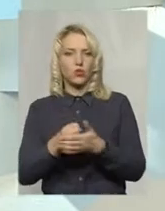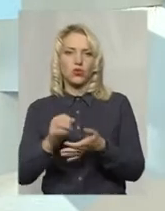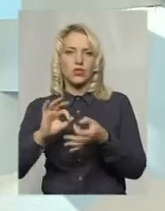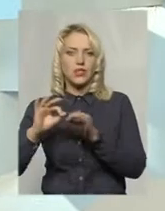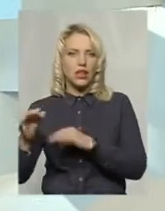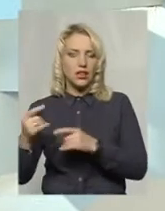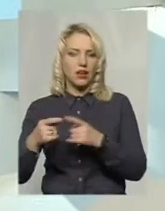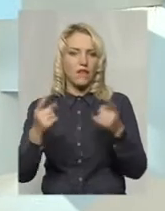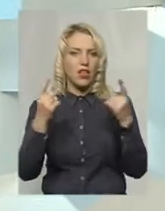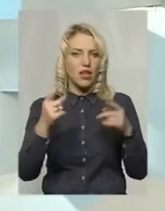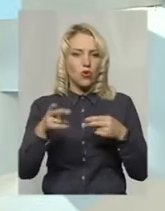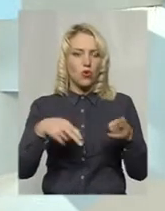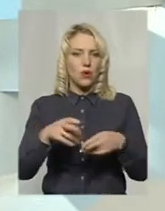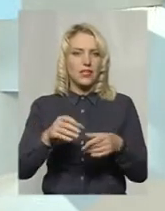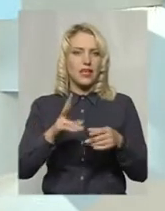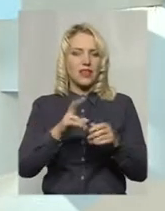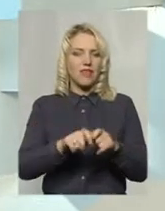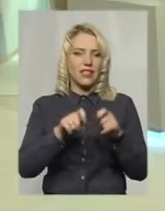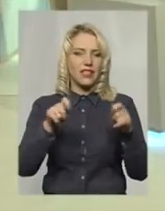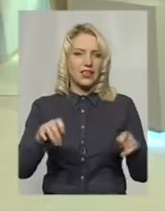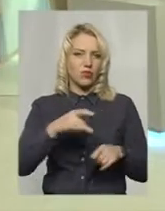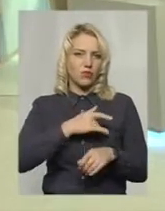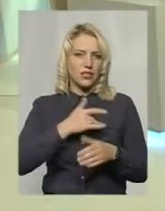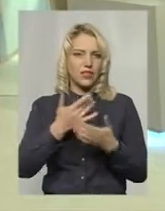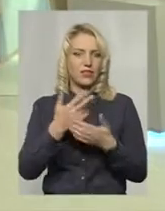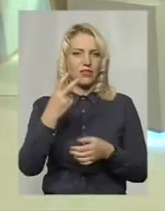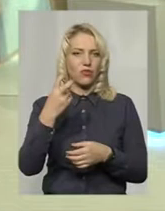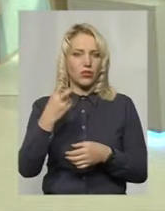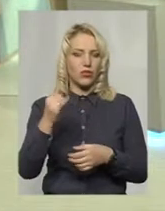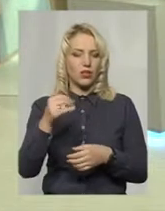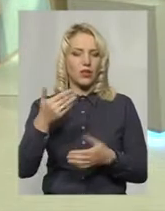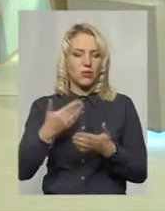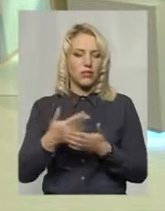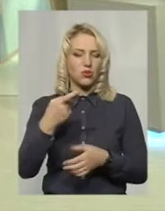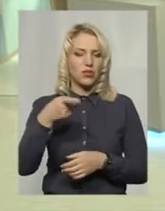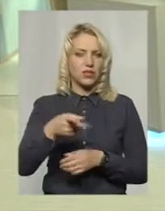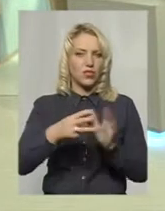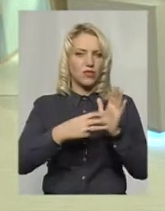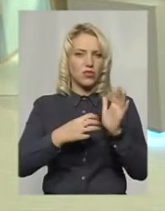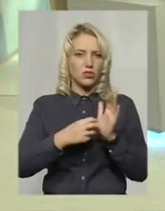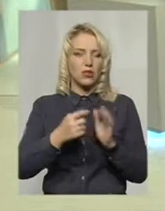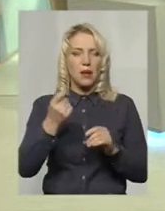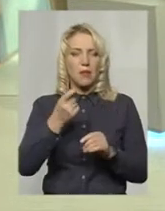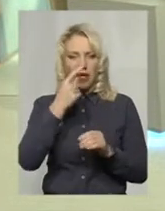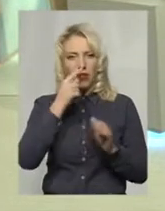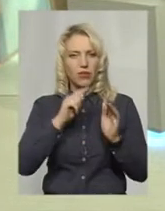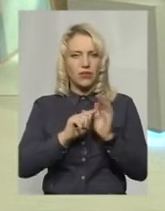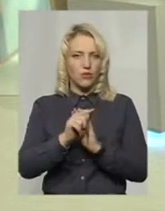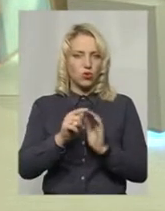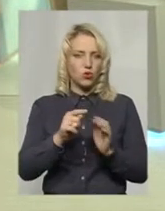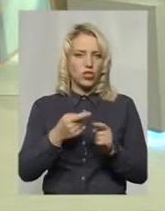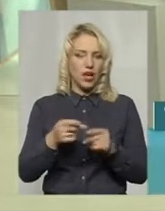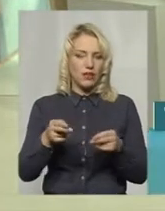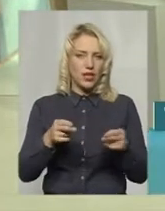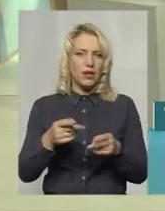великих операцій на відкритому серці близько двохсот, і близько тисячі вісімсот малоінвазивних втручань. Тобто, ну, такий великий об